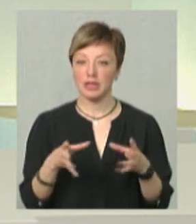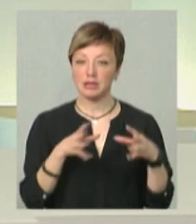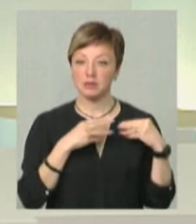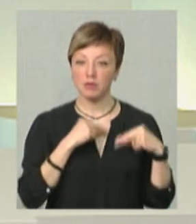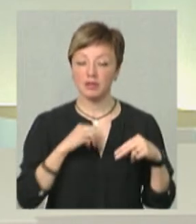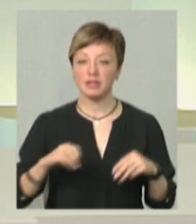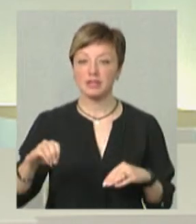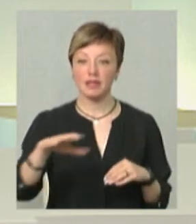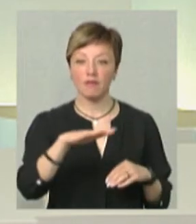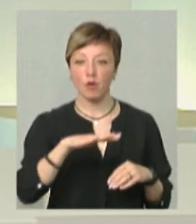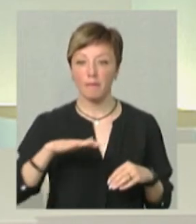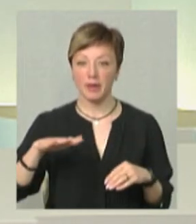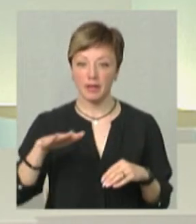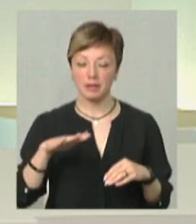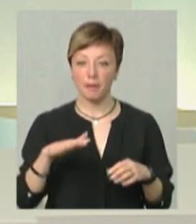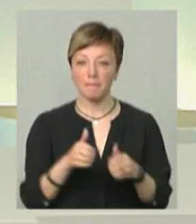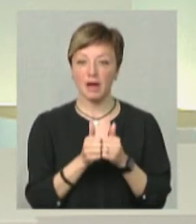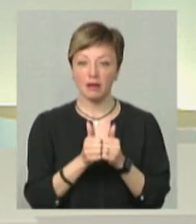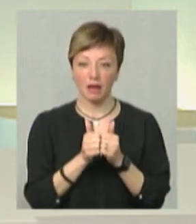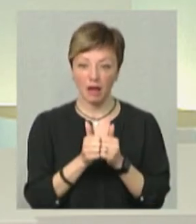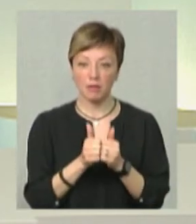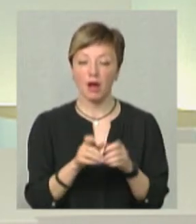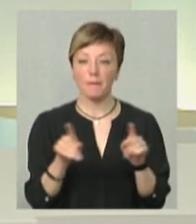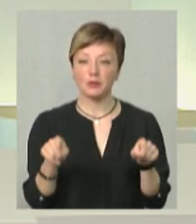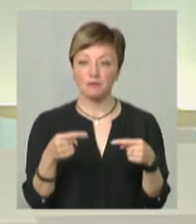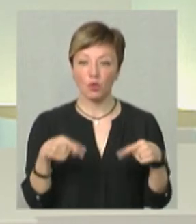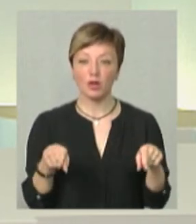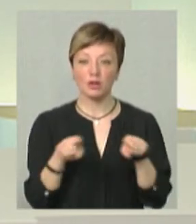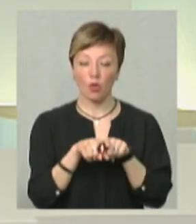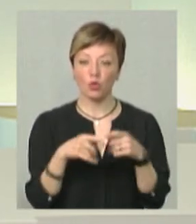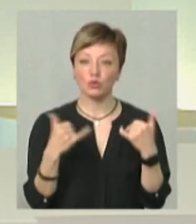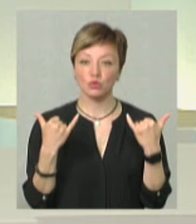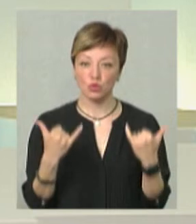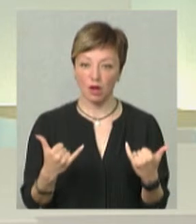співпрацювати з європейськими партнерами по створенню такого